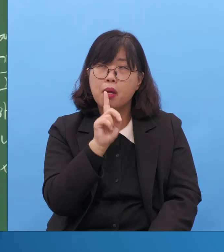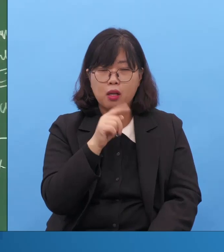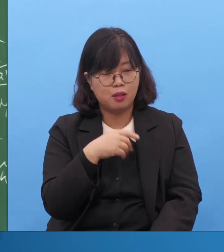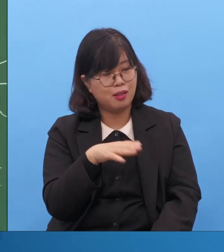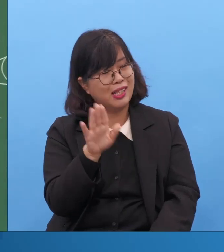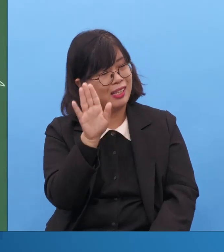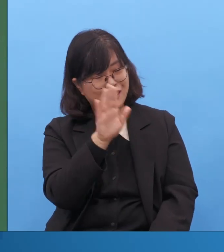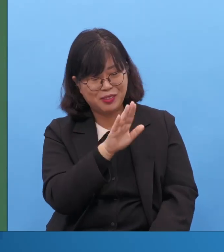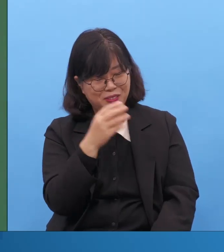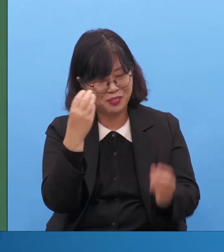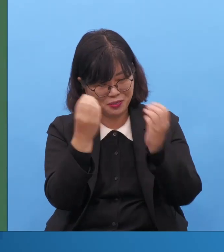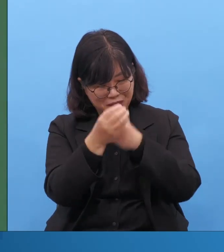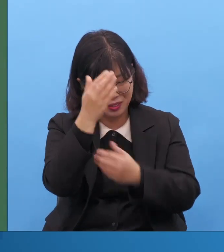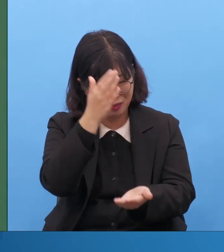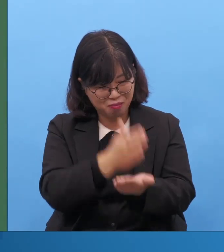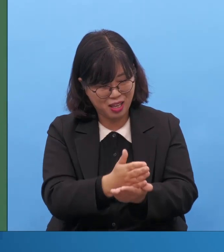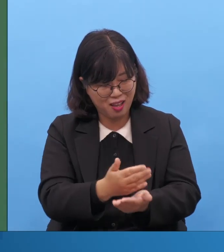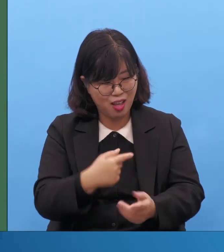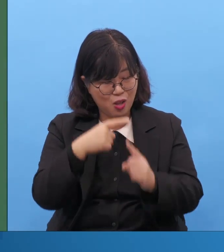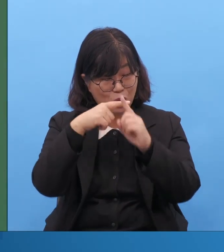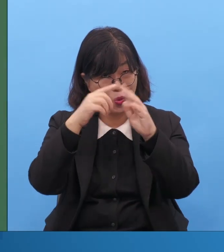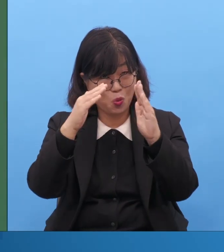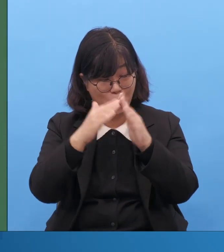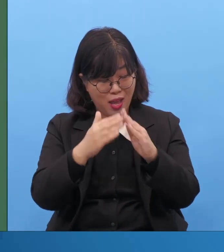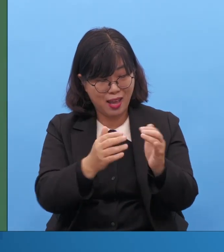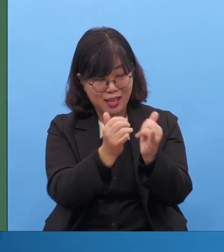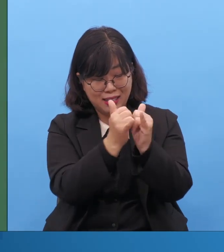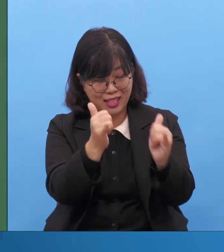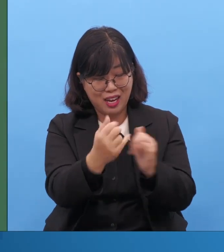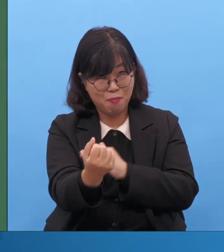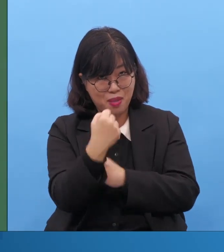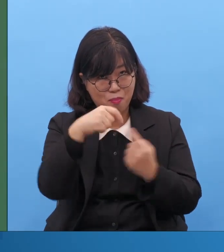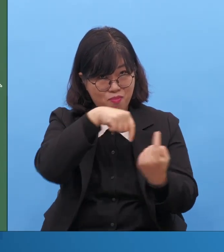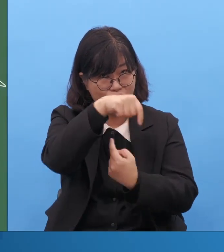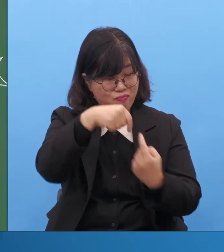꼭 필요해요. 이게 안테나입니다. 안테나가 뭡니까?